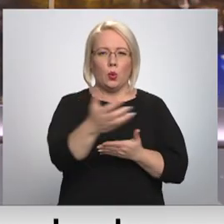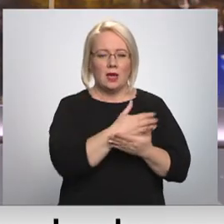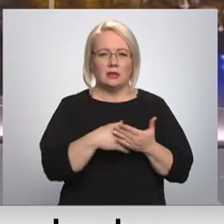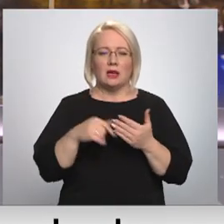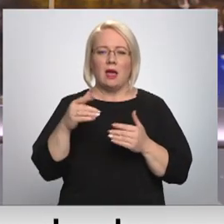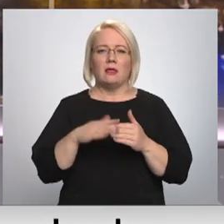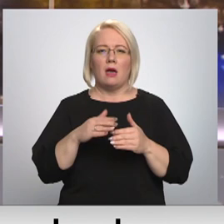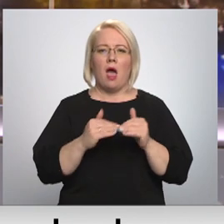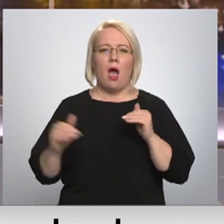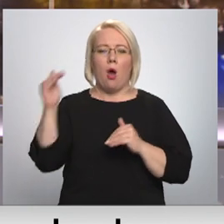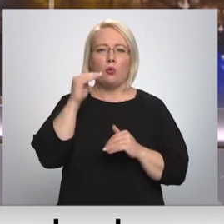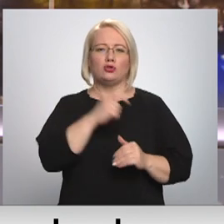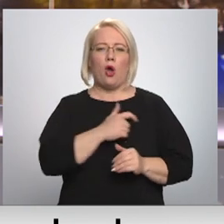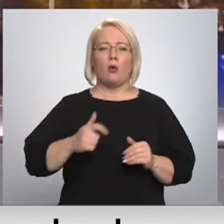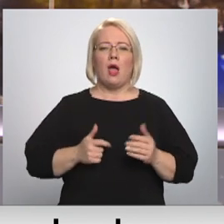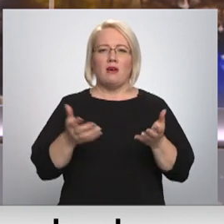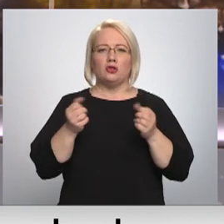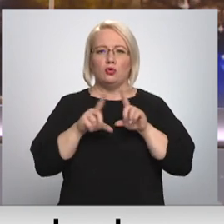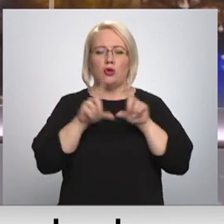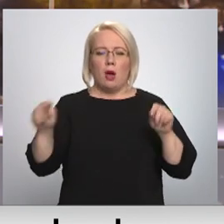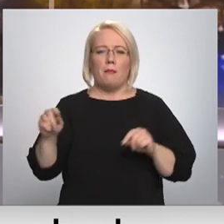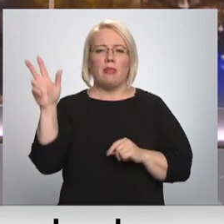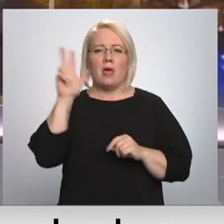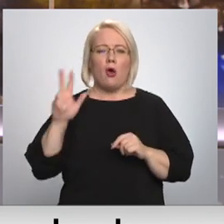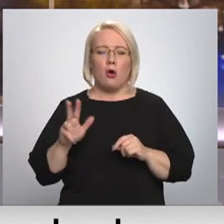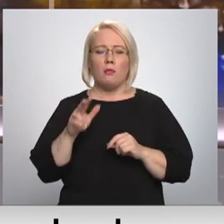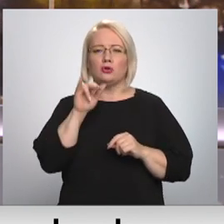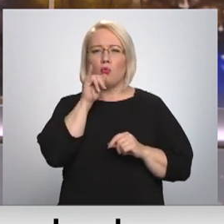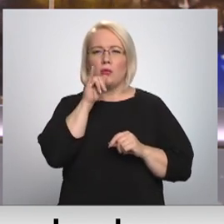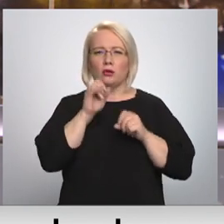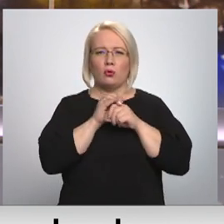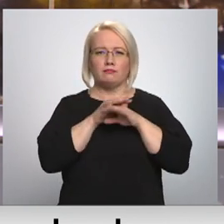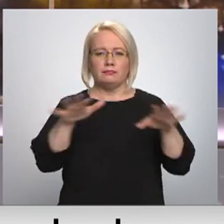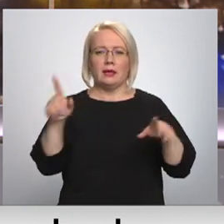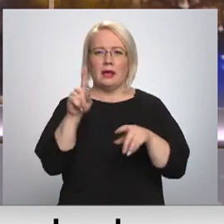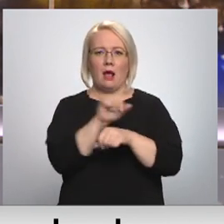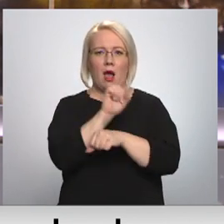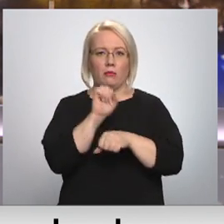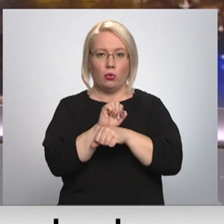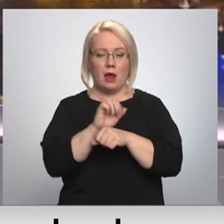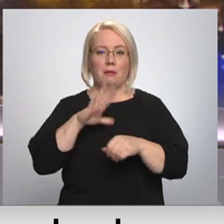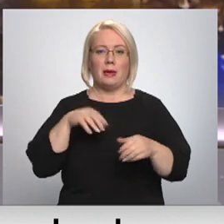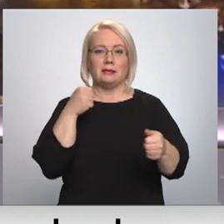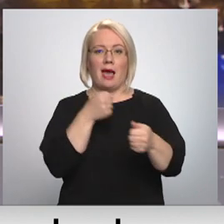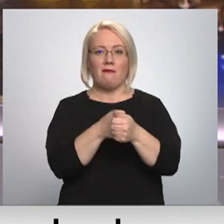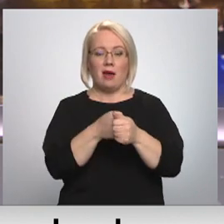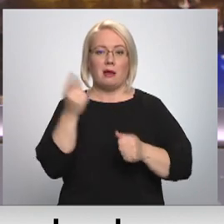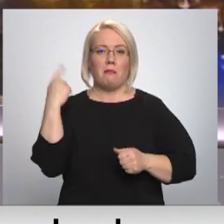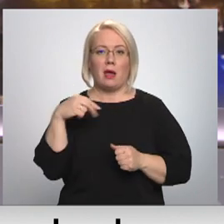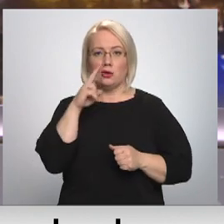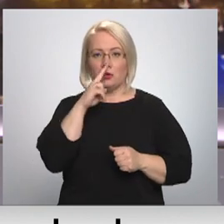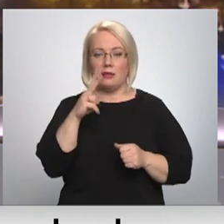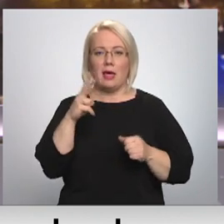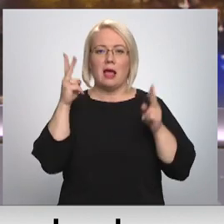augšdaugavas novada uzņēmuma Daugāpils ūdens glabāto notaku ūdeņu izplūšanas dabā, tā ir apturēta. Pēc avārijas pagājušā nedēļā seku